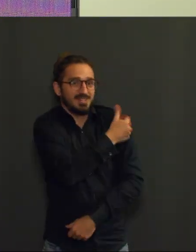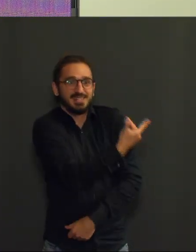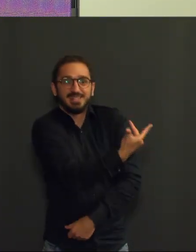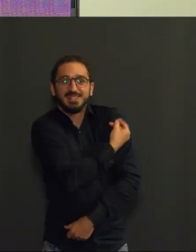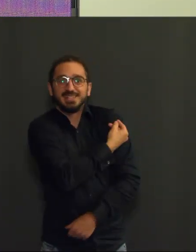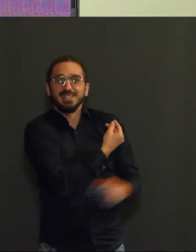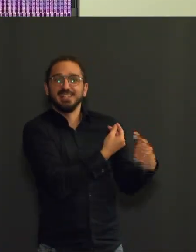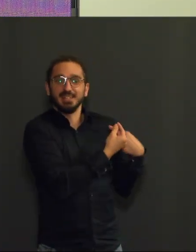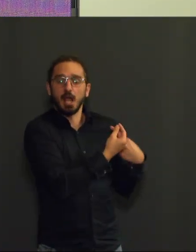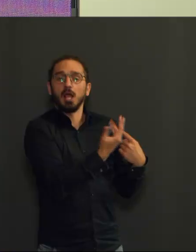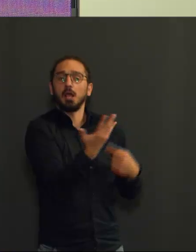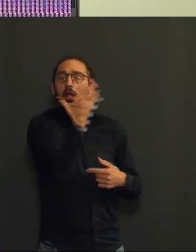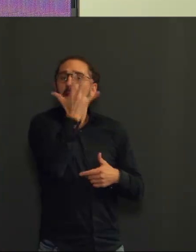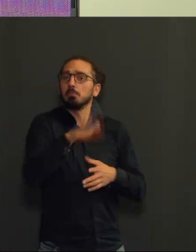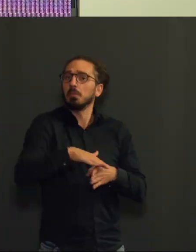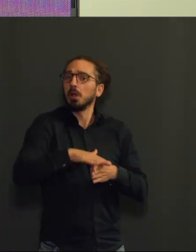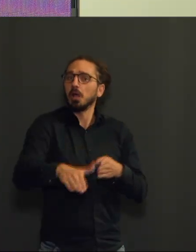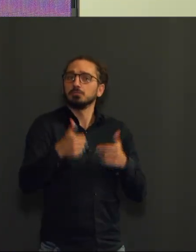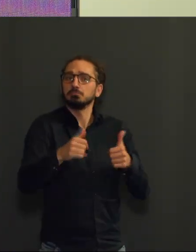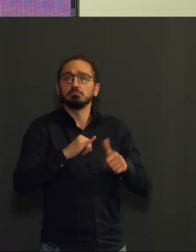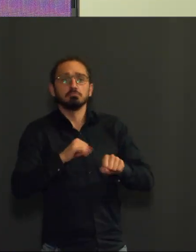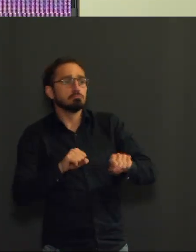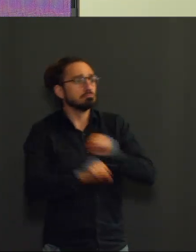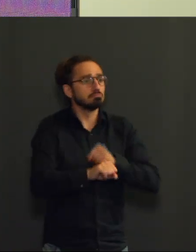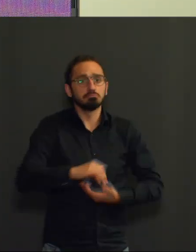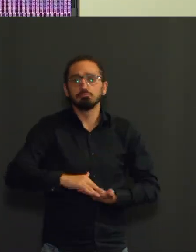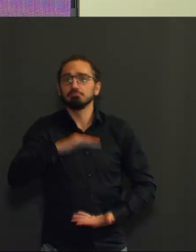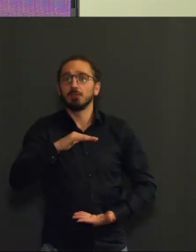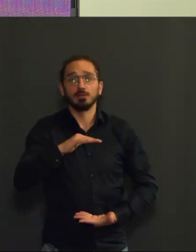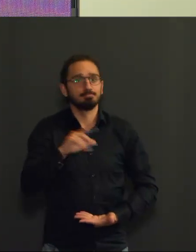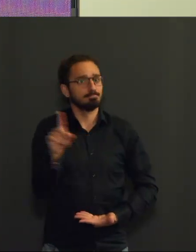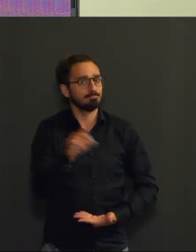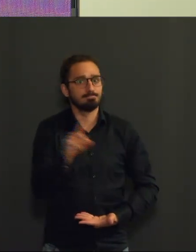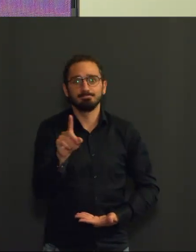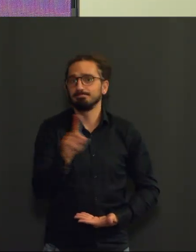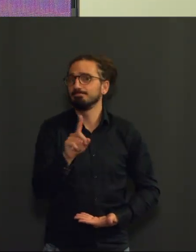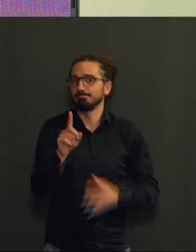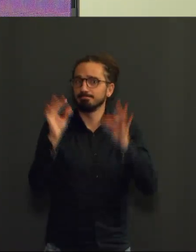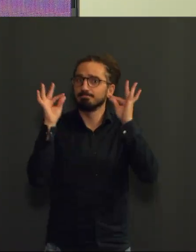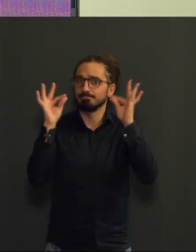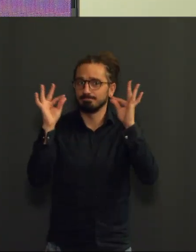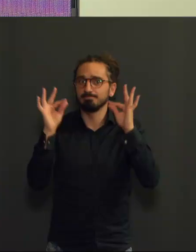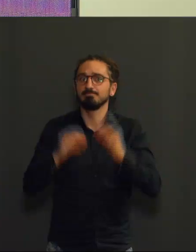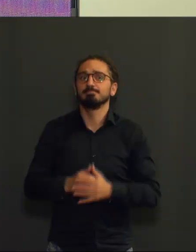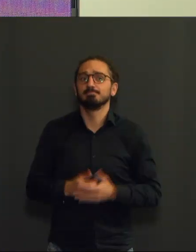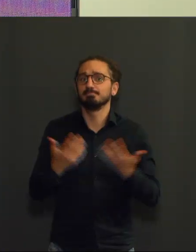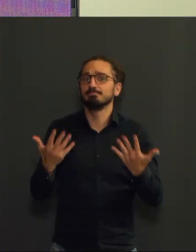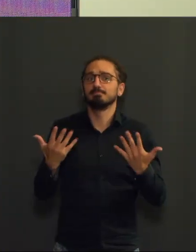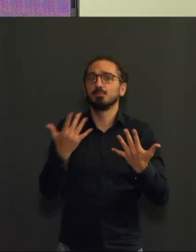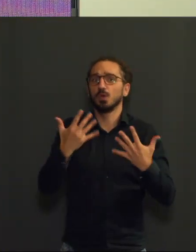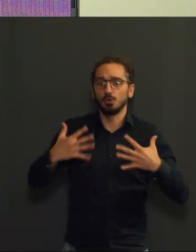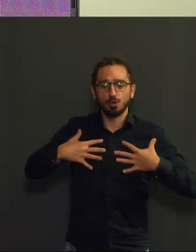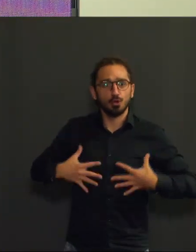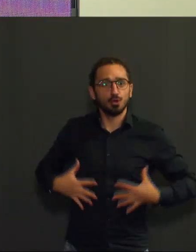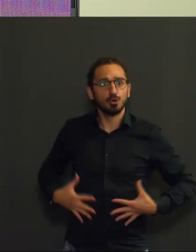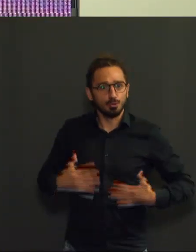vaccination, eh bien, ne vous protège d'une part pas directement. Votre corps a besoin au minimum de 10, 12, 14 jours,